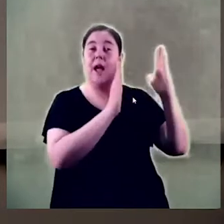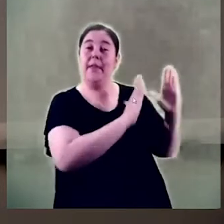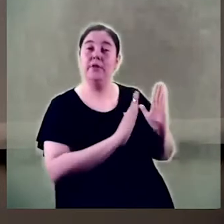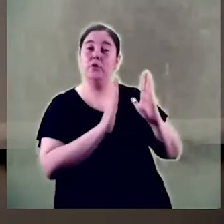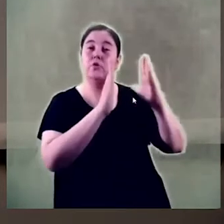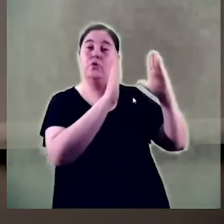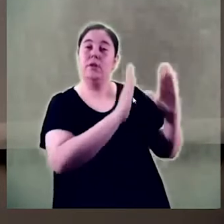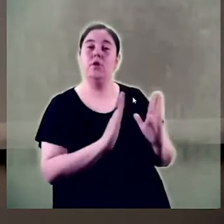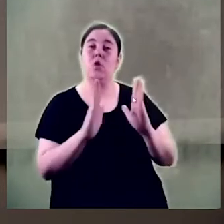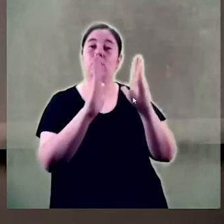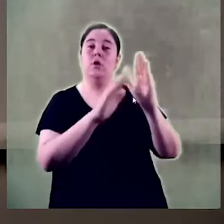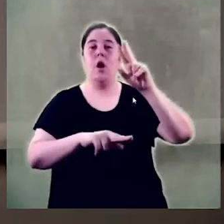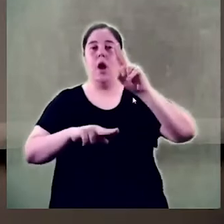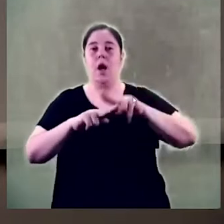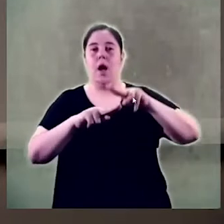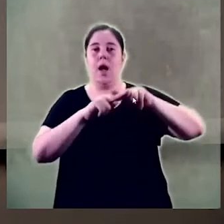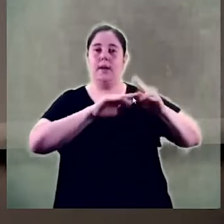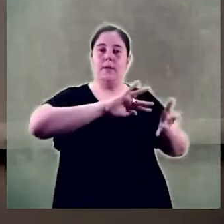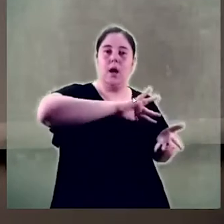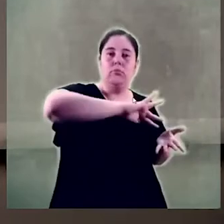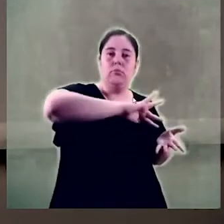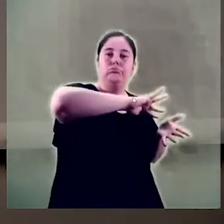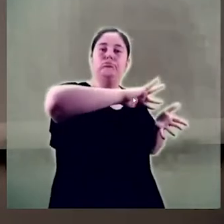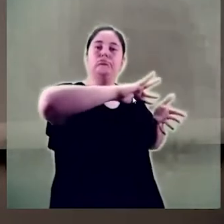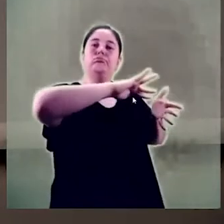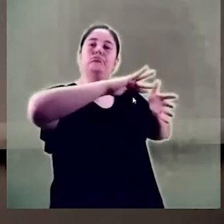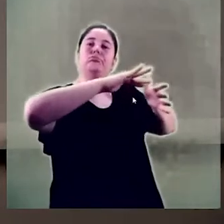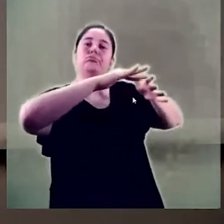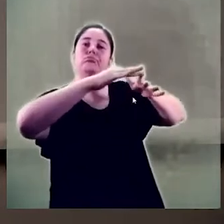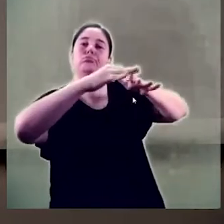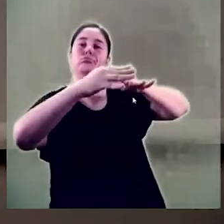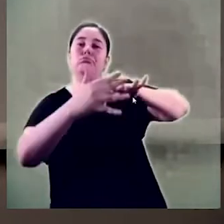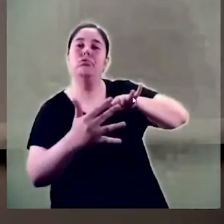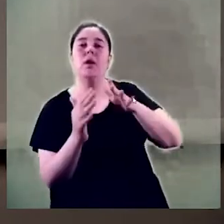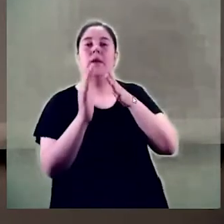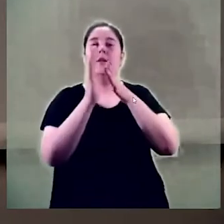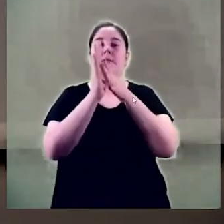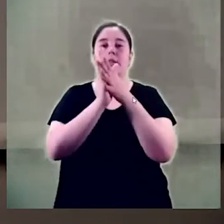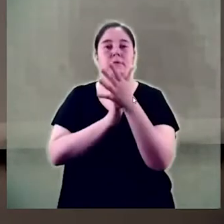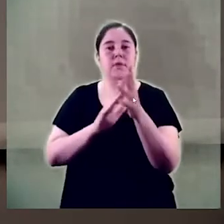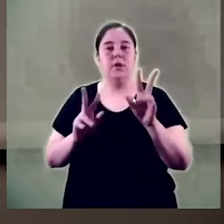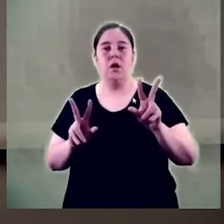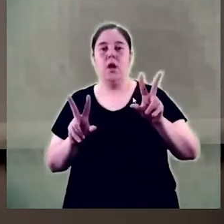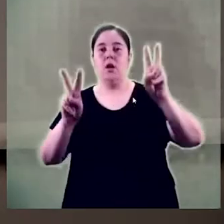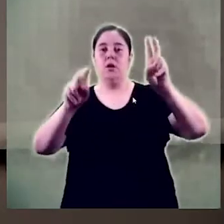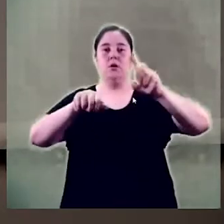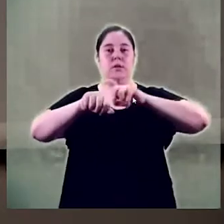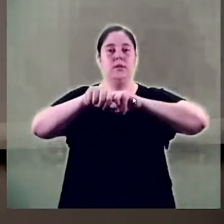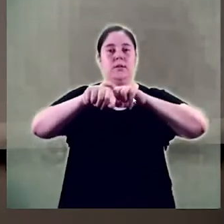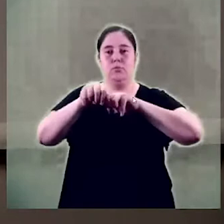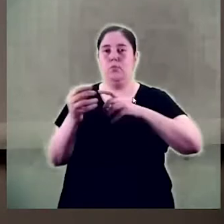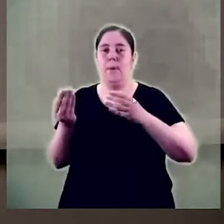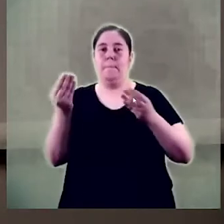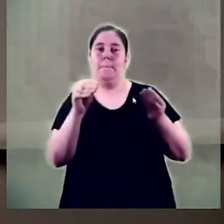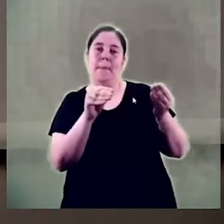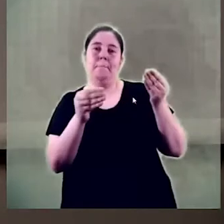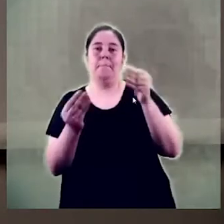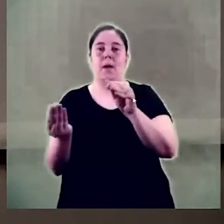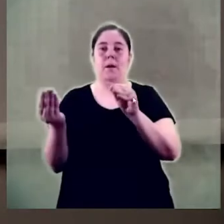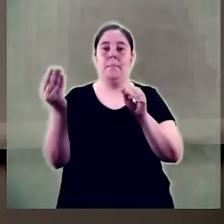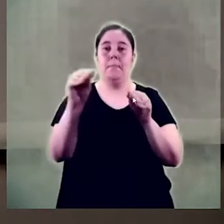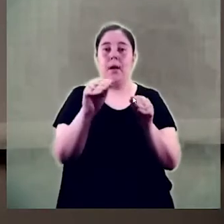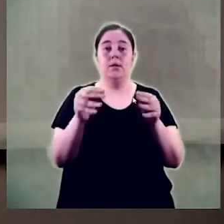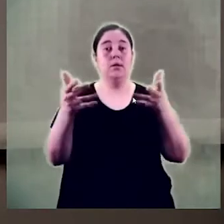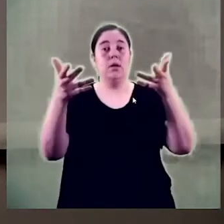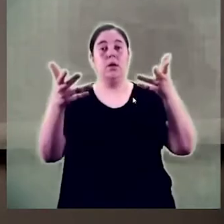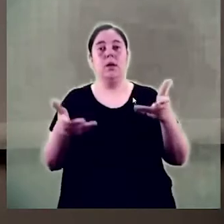ha anat evolucionant, ha anat incorporant noves tipologies i jo crec que hem arribat a un